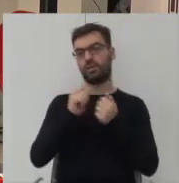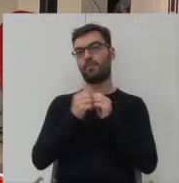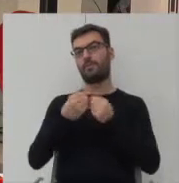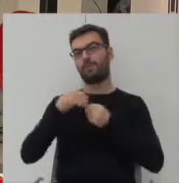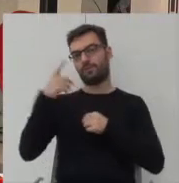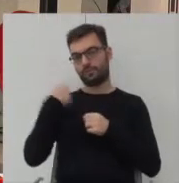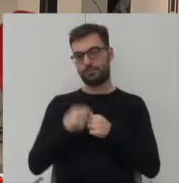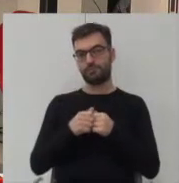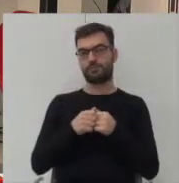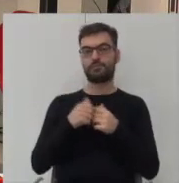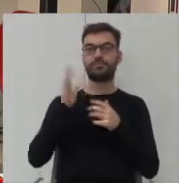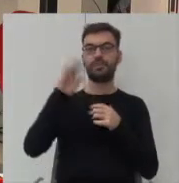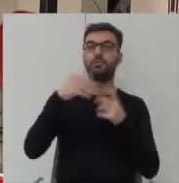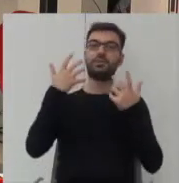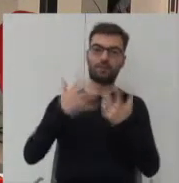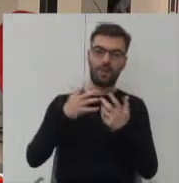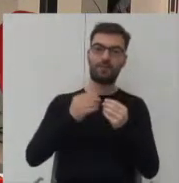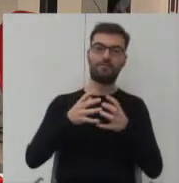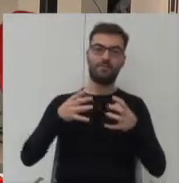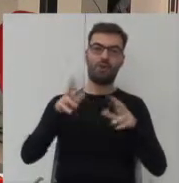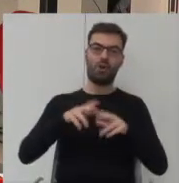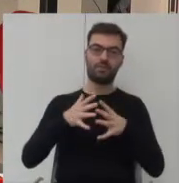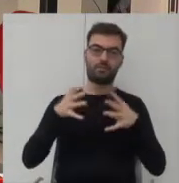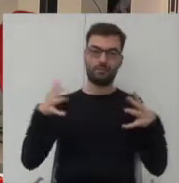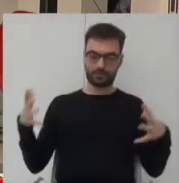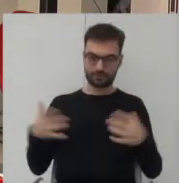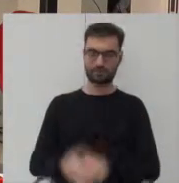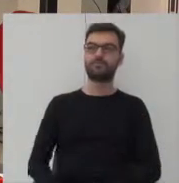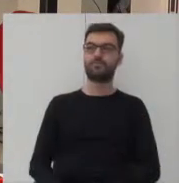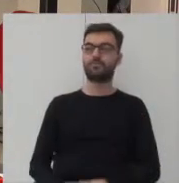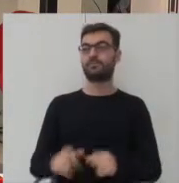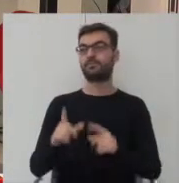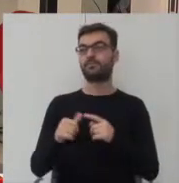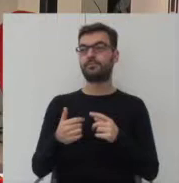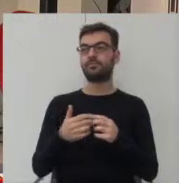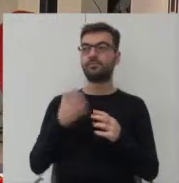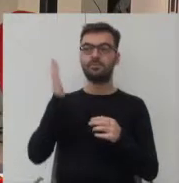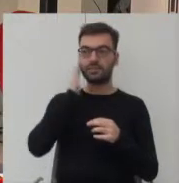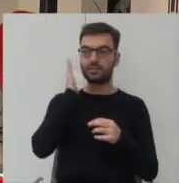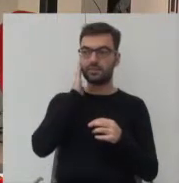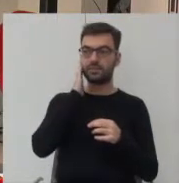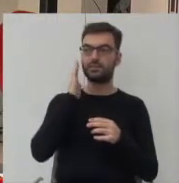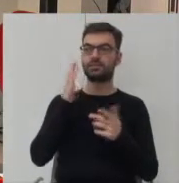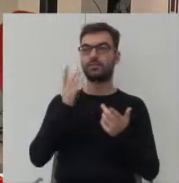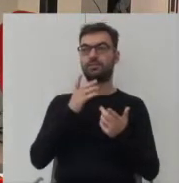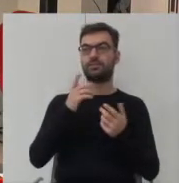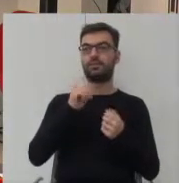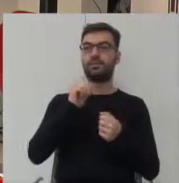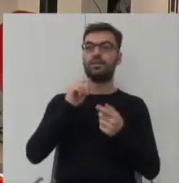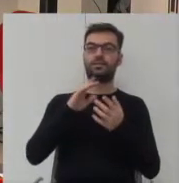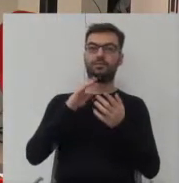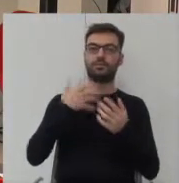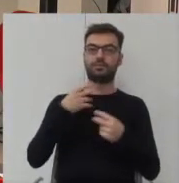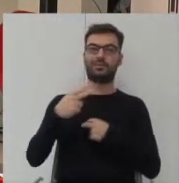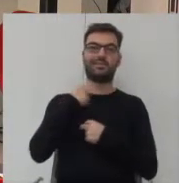więcej albo przynajmniej chciałyby to znaczy rodzina się powiększa natomiast mieszkanie staje się klatką która nas